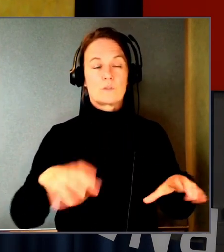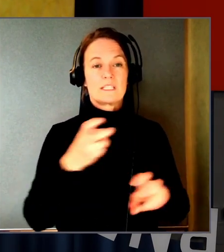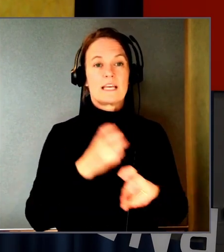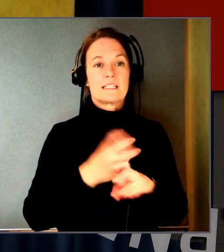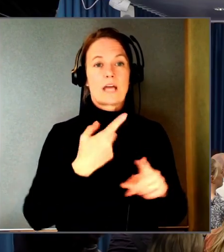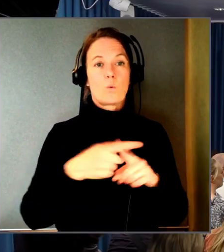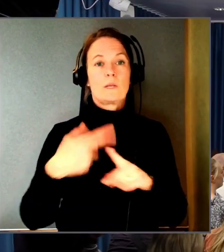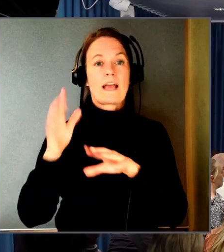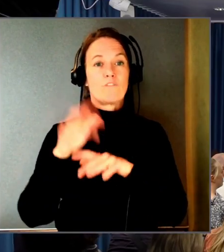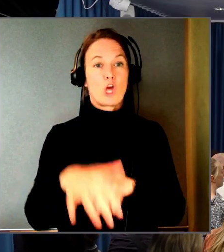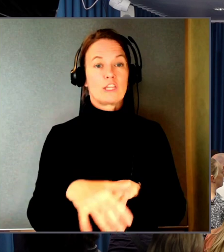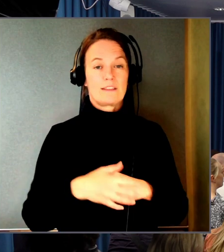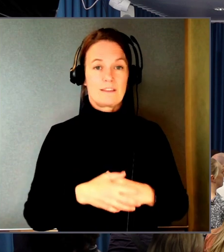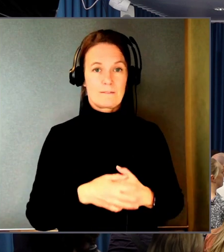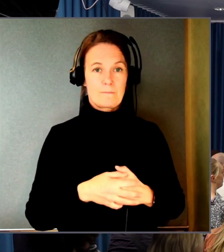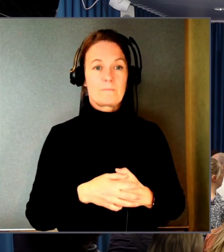spännande.